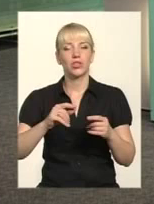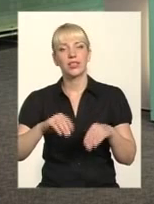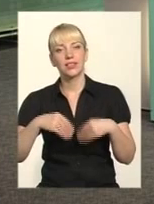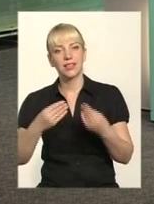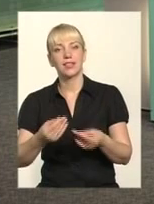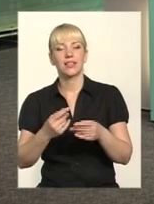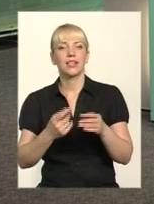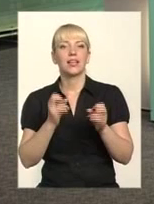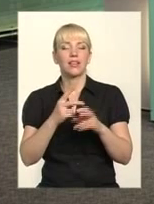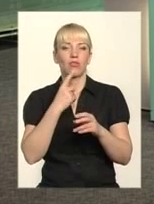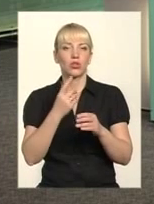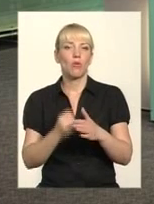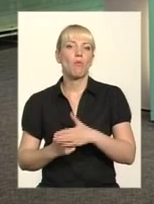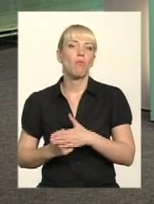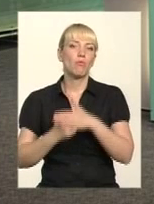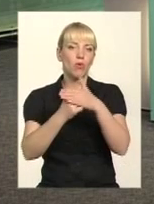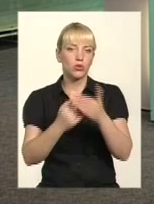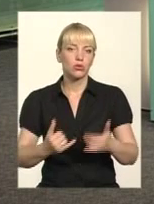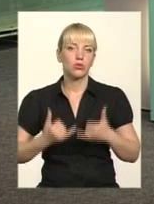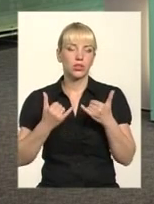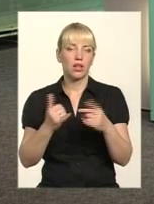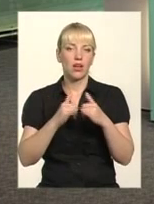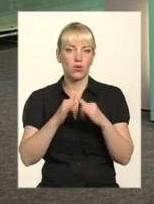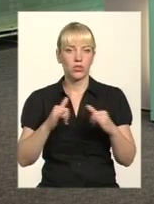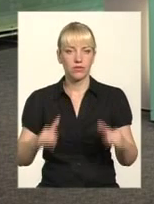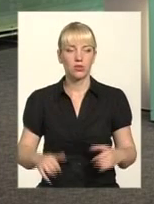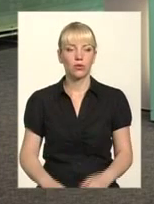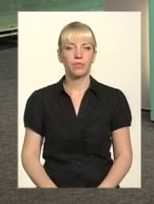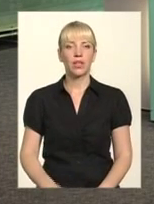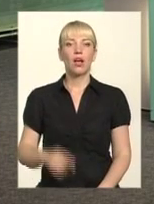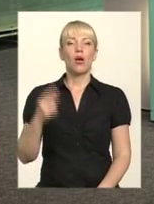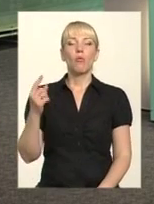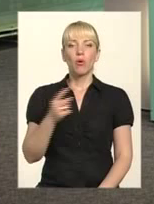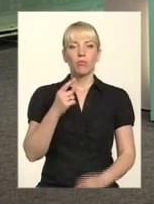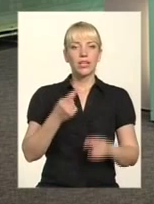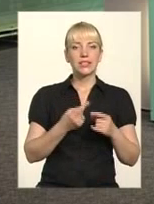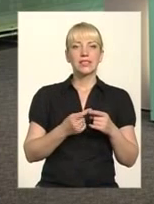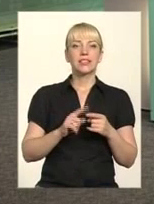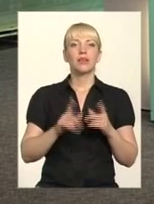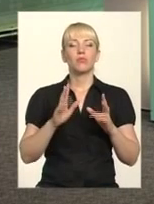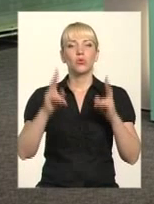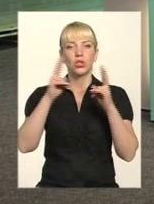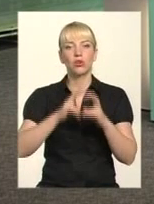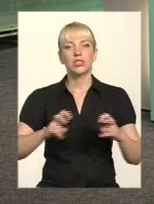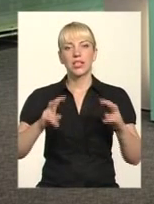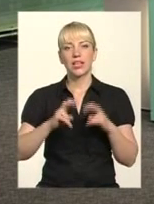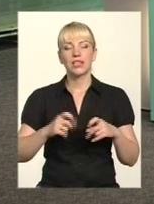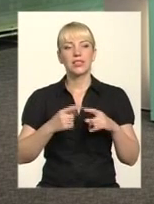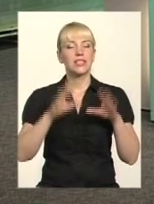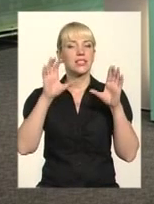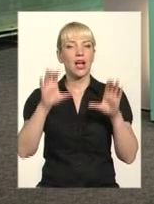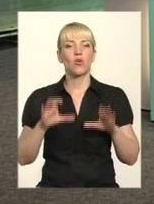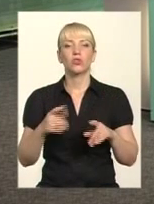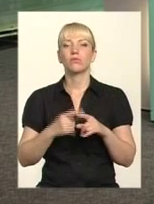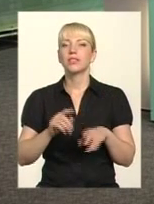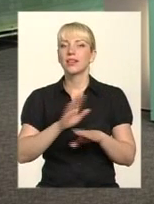такий, старт, поштов для розвитку. По-перше, це буде розглядатись, законом це не передбачено,